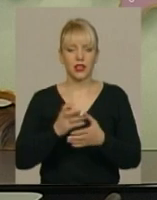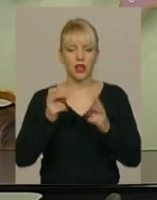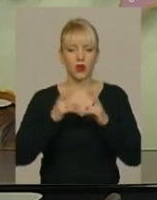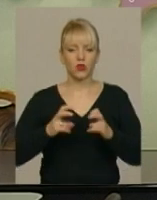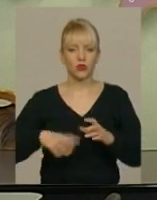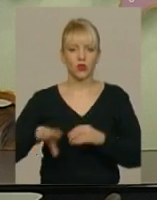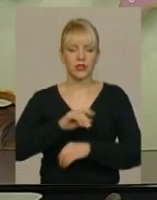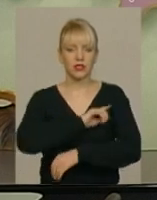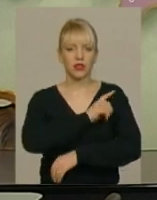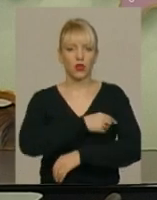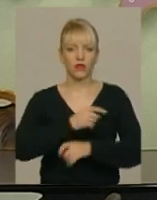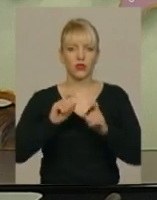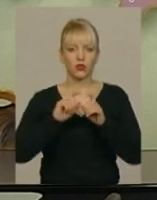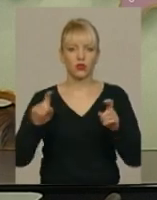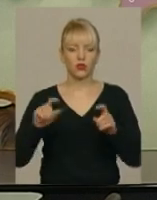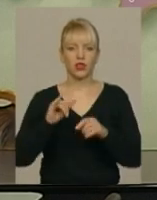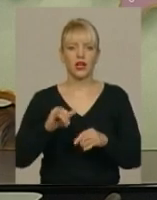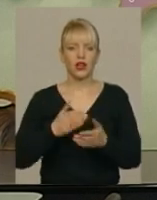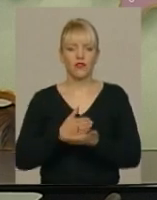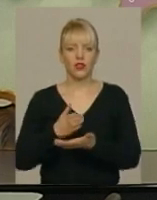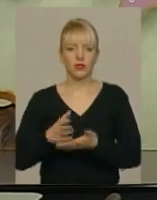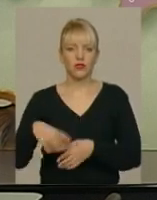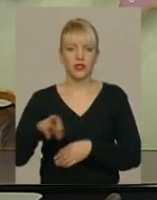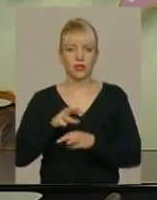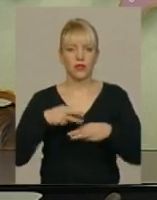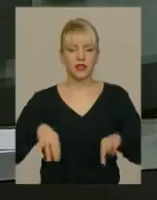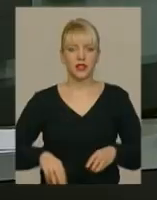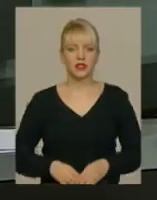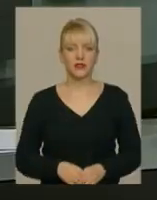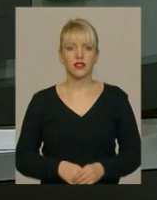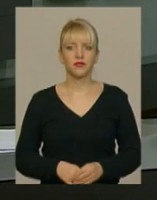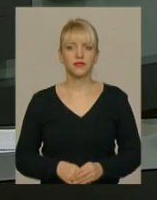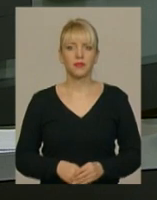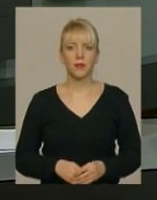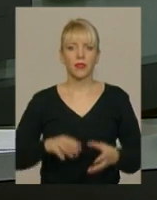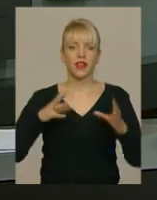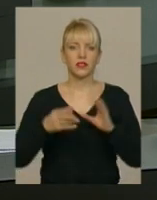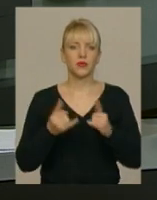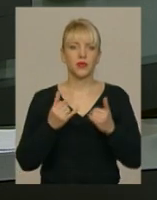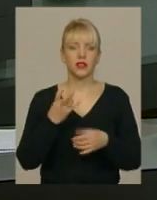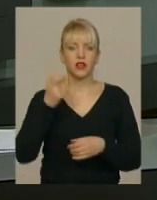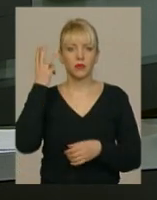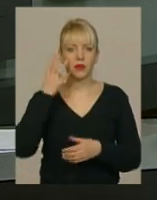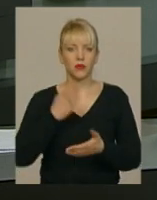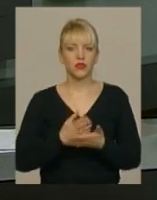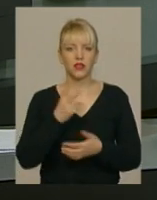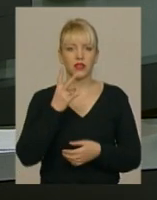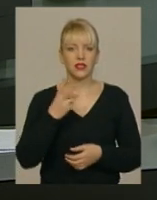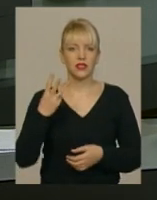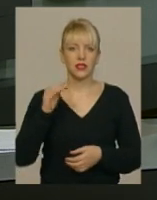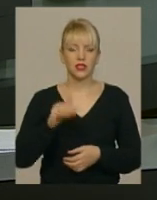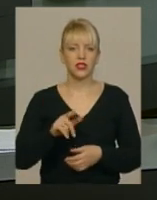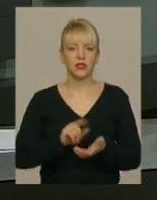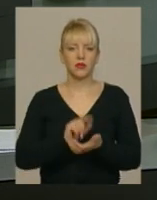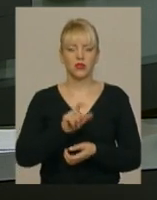в усіх силових структурах і відомствах, в усіх міністерствах. Загалом нині на Хмельниччині проживають 23 тисячі